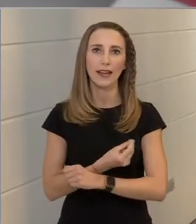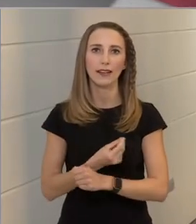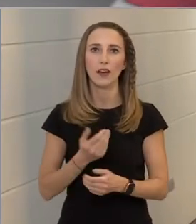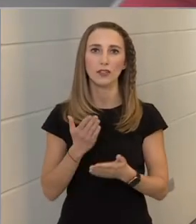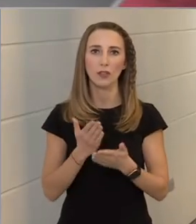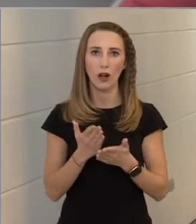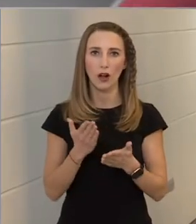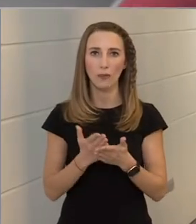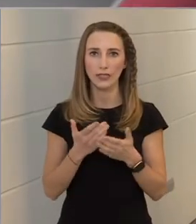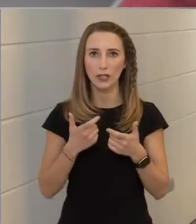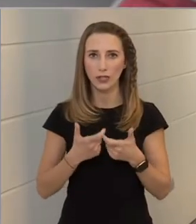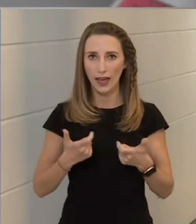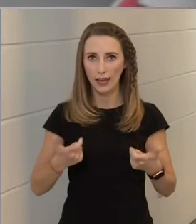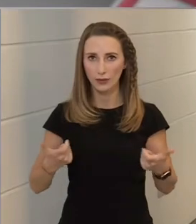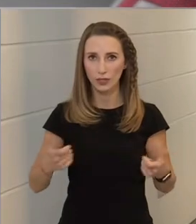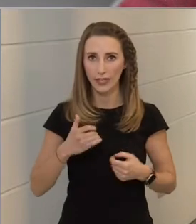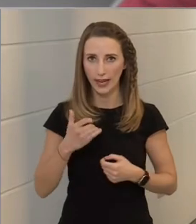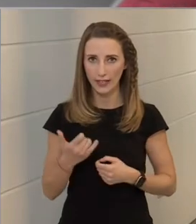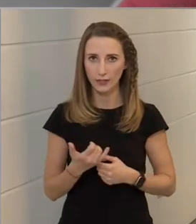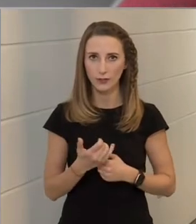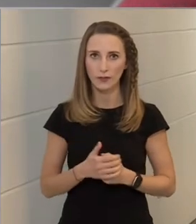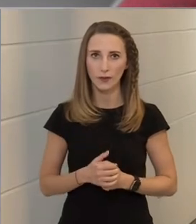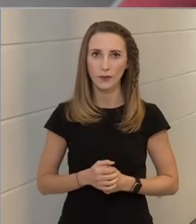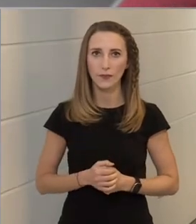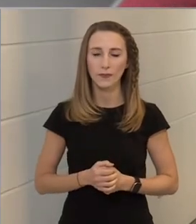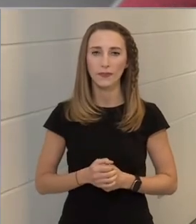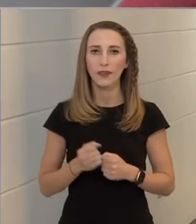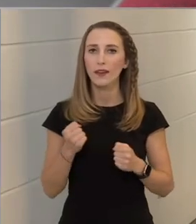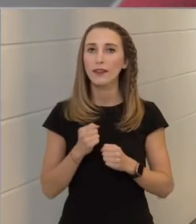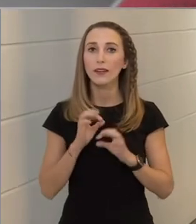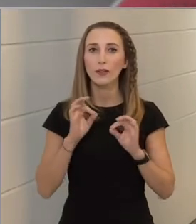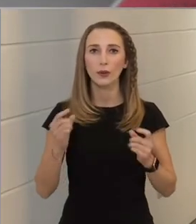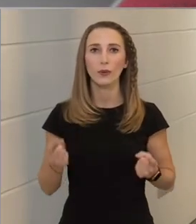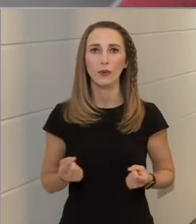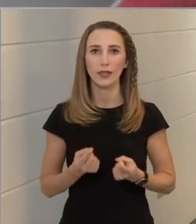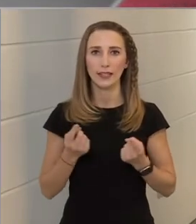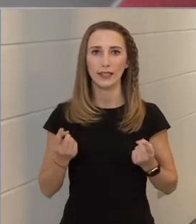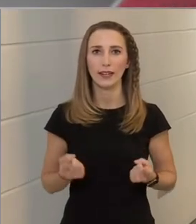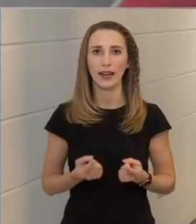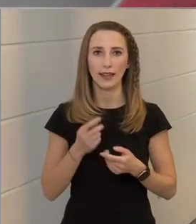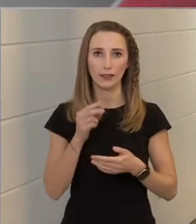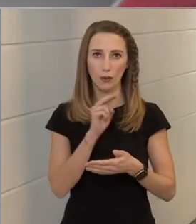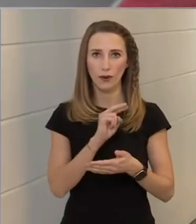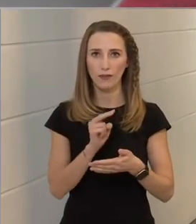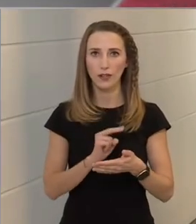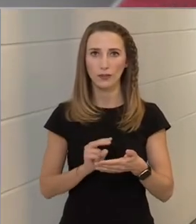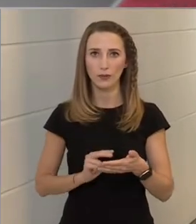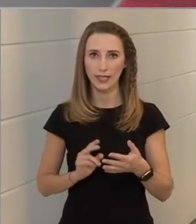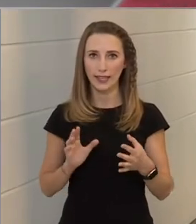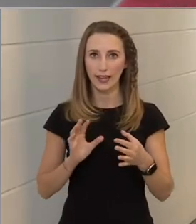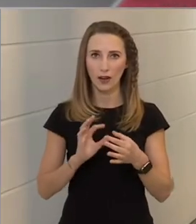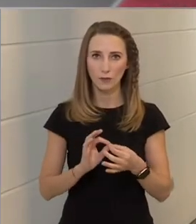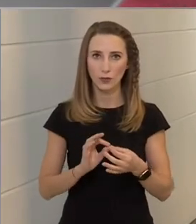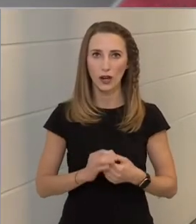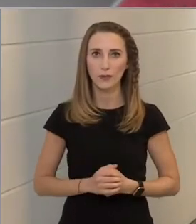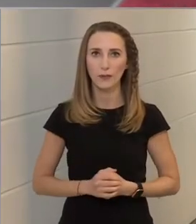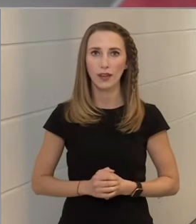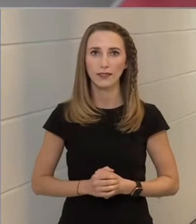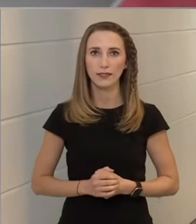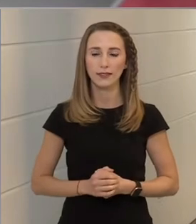alkalmazási lehetősége is. Nagyon jó híreket olvasunk ezekkel kapcsolatban,